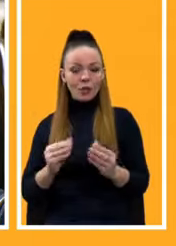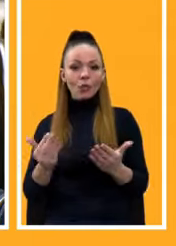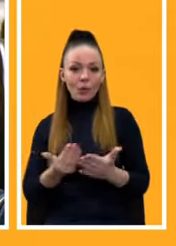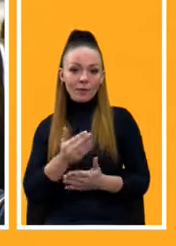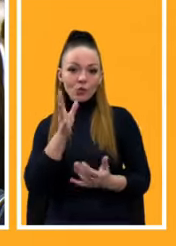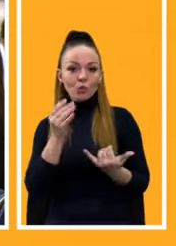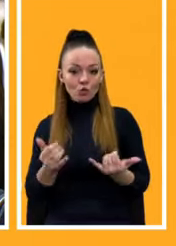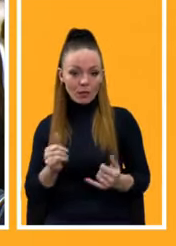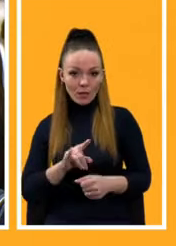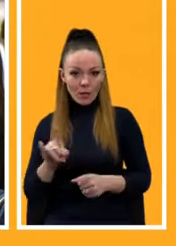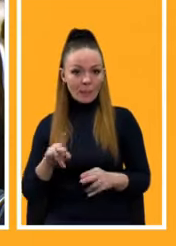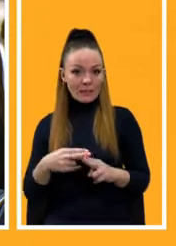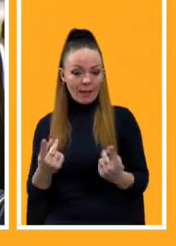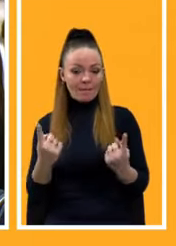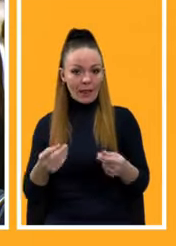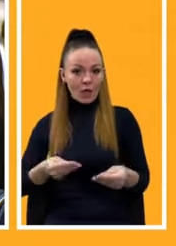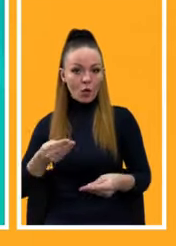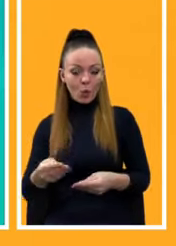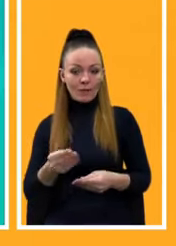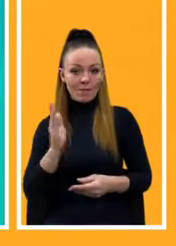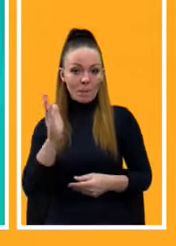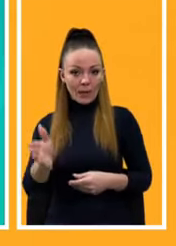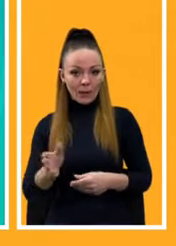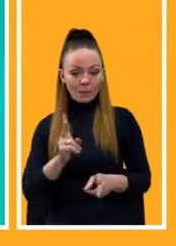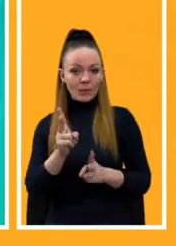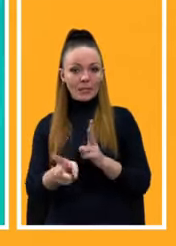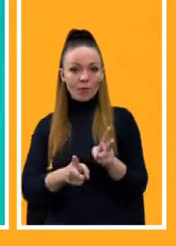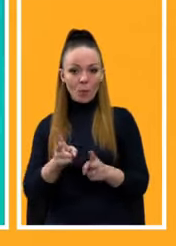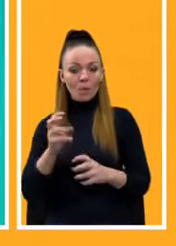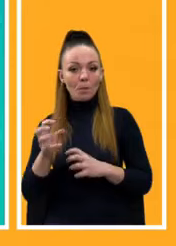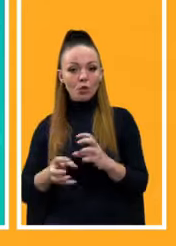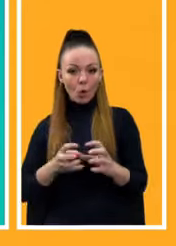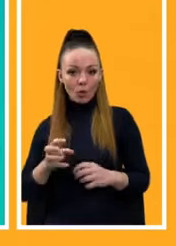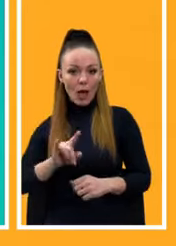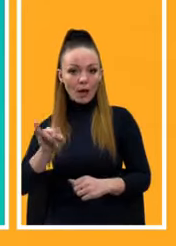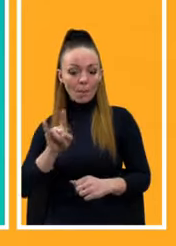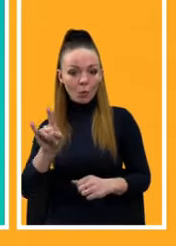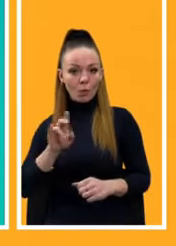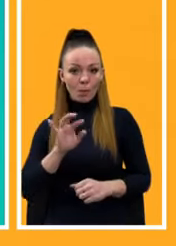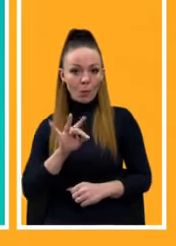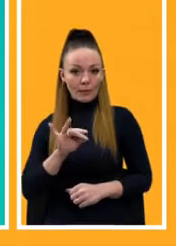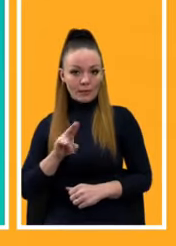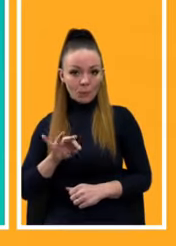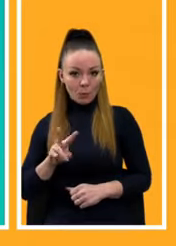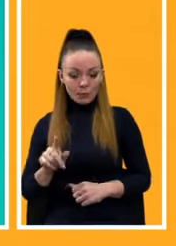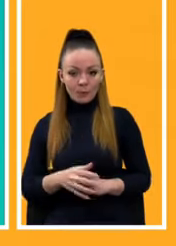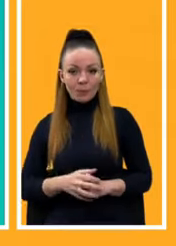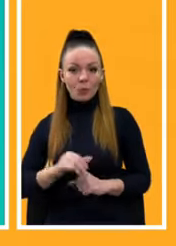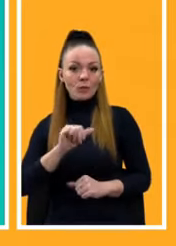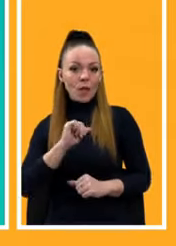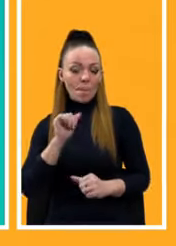аеропортів. Це великий крок вперед. Трансформація міжнародного аеропорту «Бориспіль» у найпотужніший